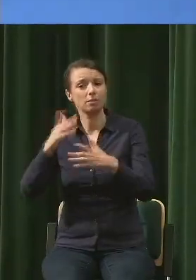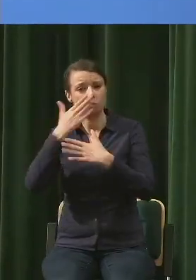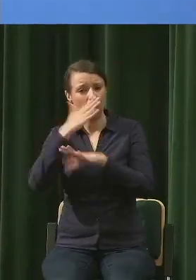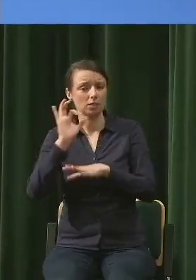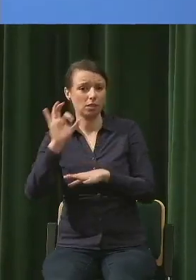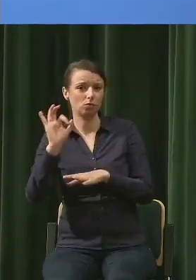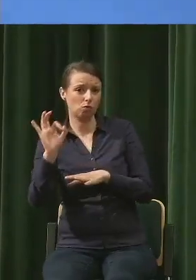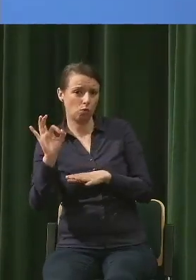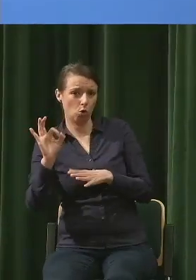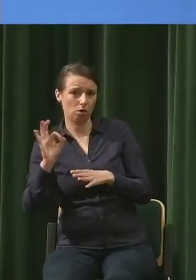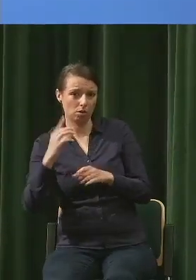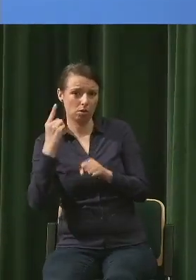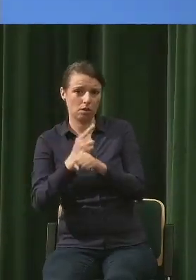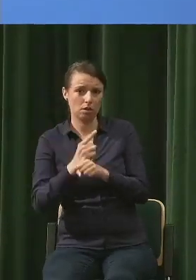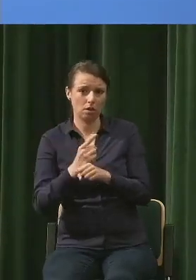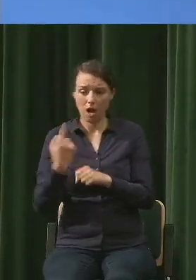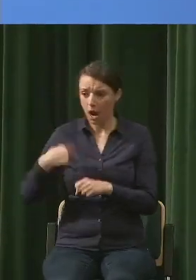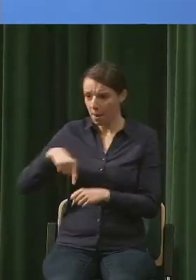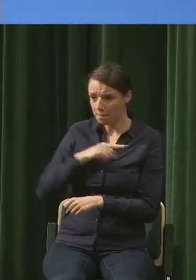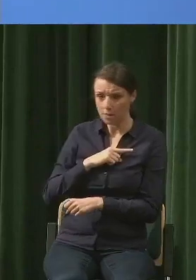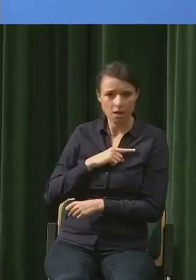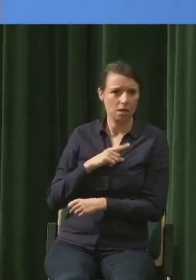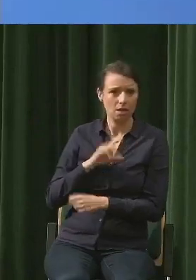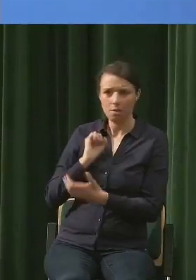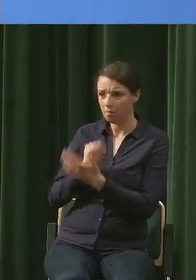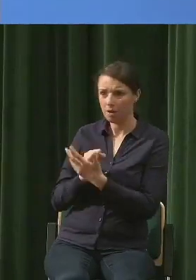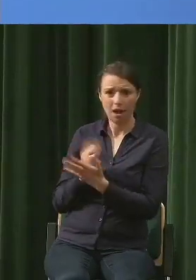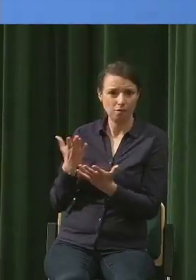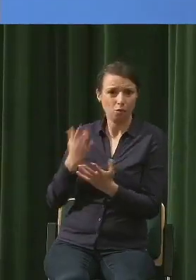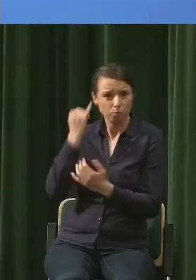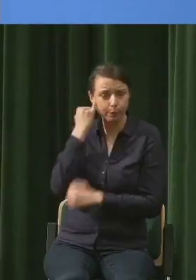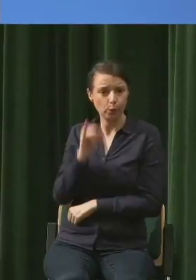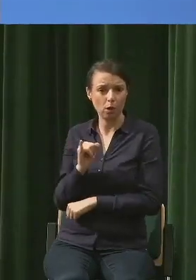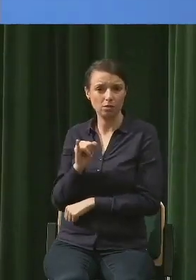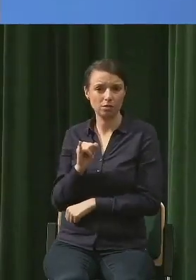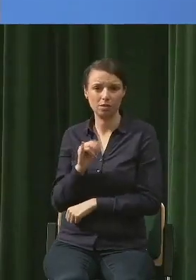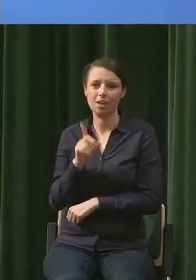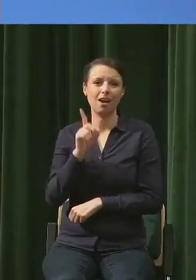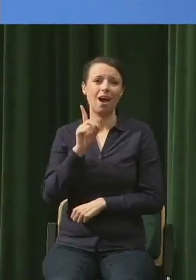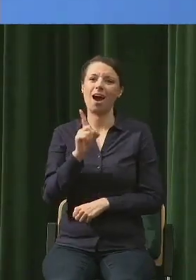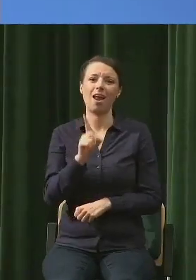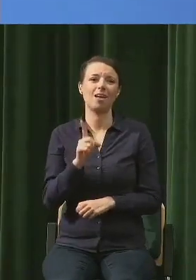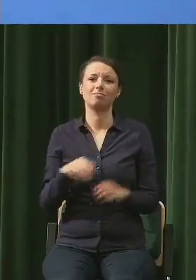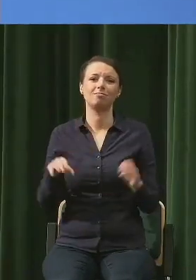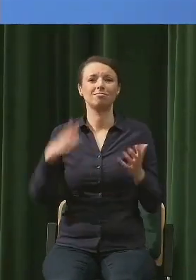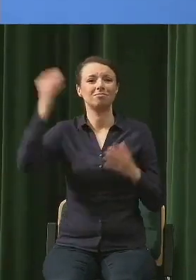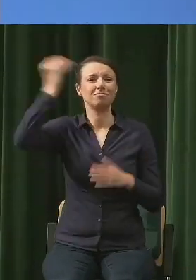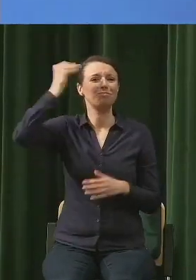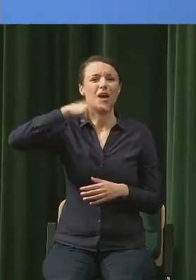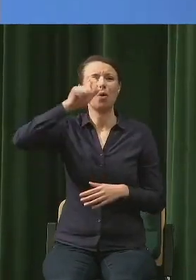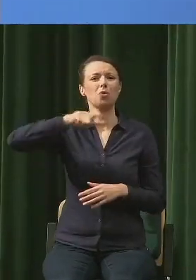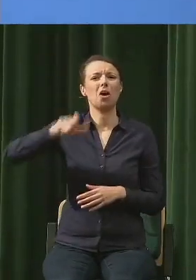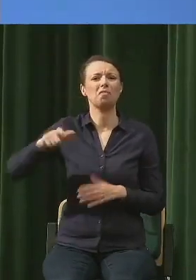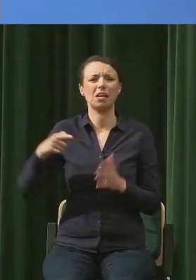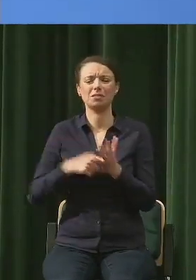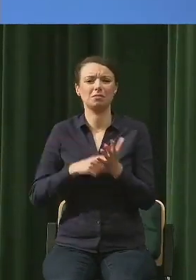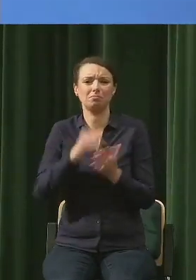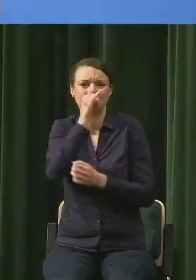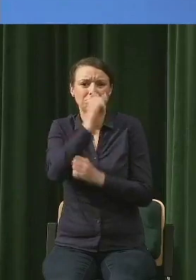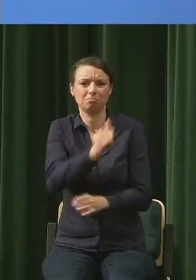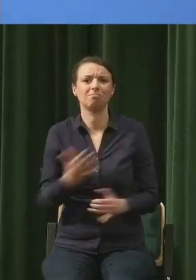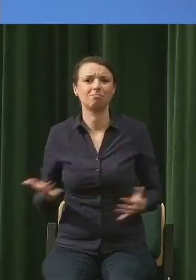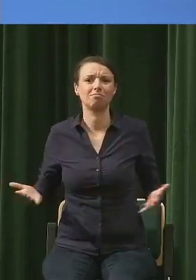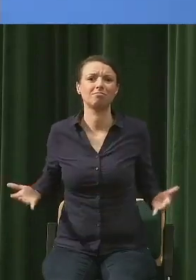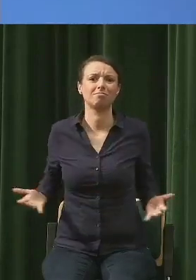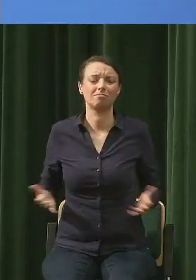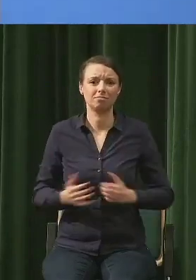naukowca nie pozwala nam na to. Pamiętam też taki moment, już kończąc swoją wypowiedź, kiedy pisaliśmy bardzo